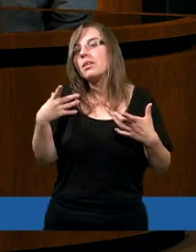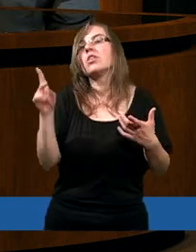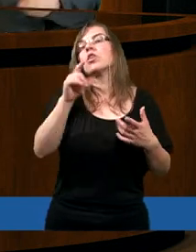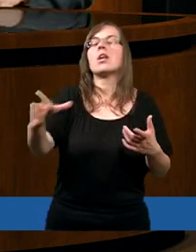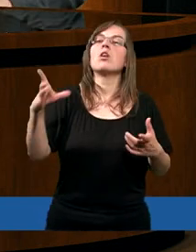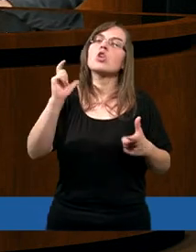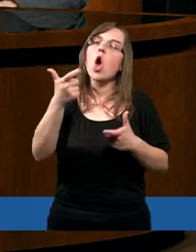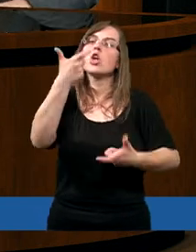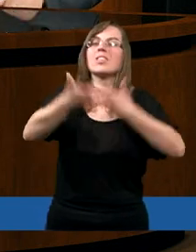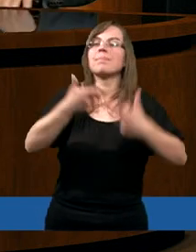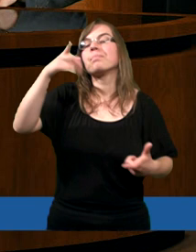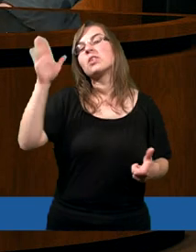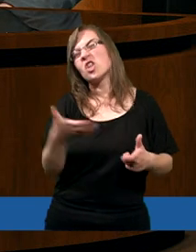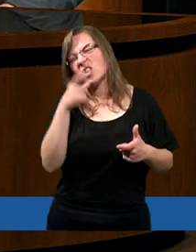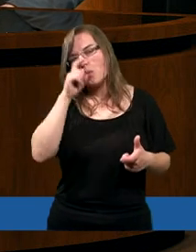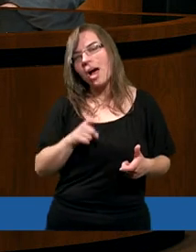kiedy zrobiłem coś złego,